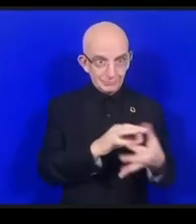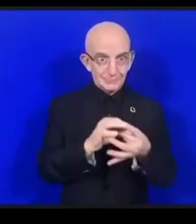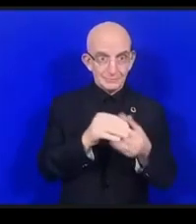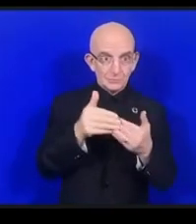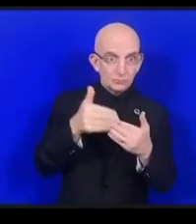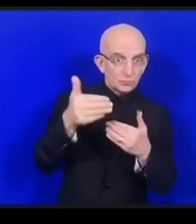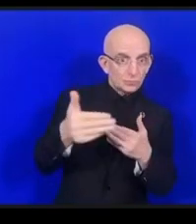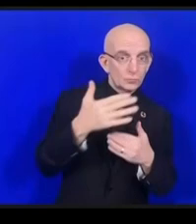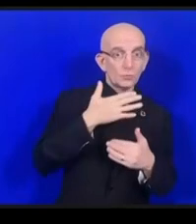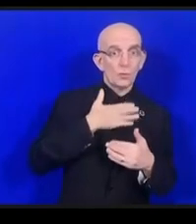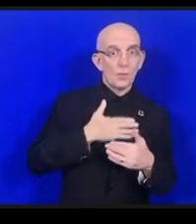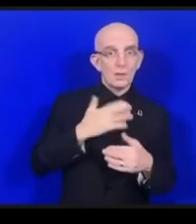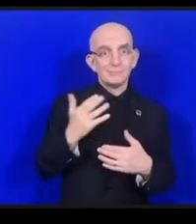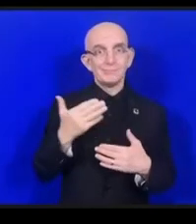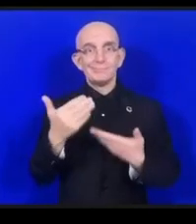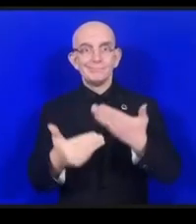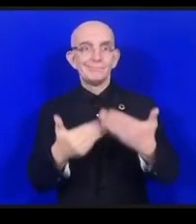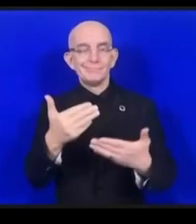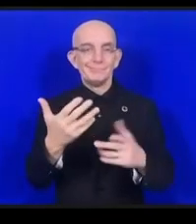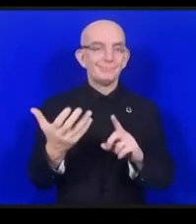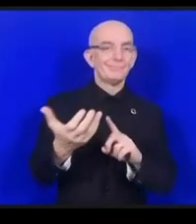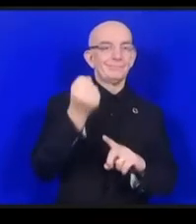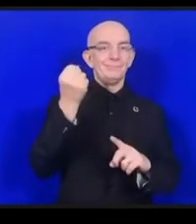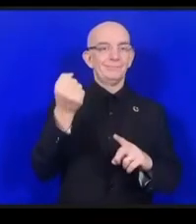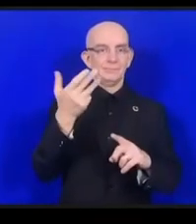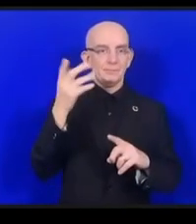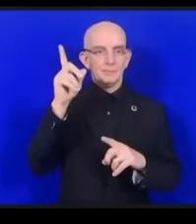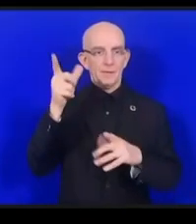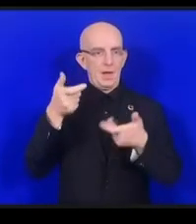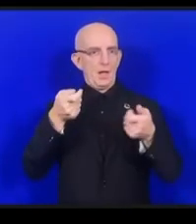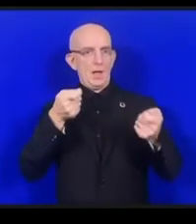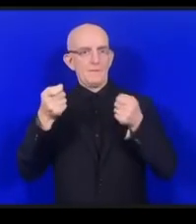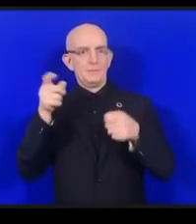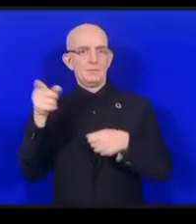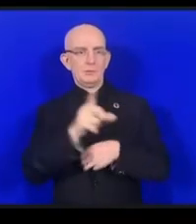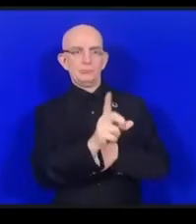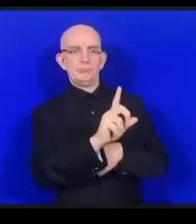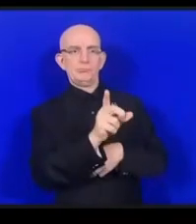政府がダメだというものをやったりすることもあるわけです